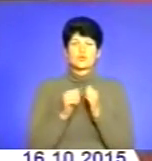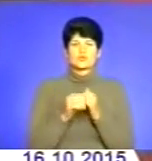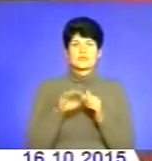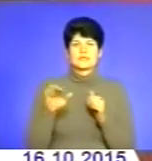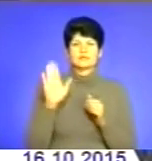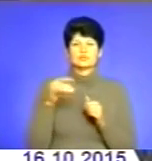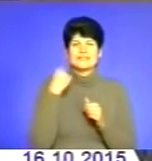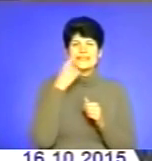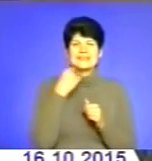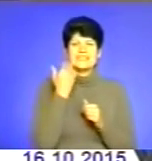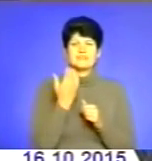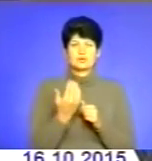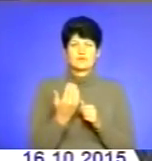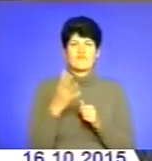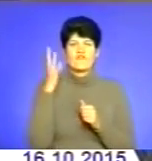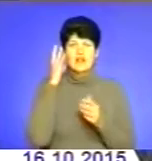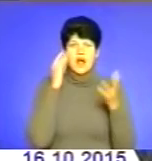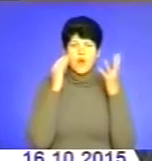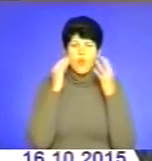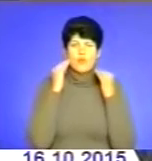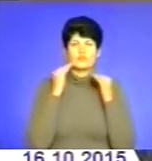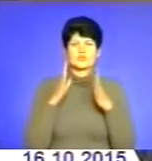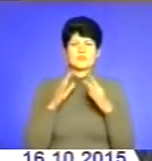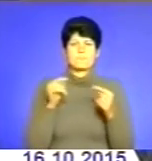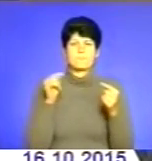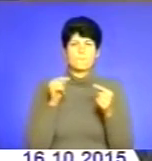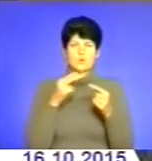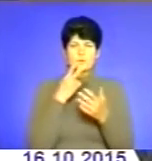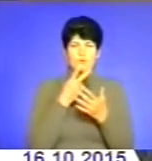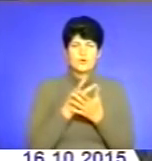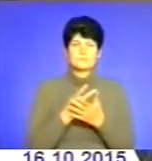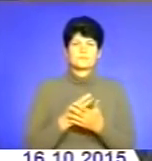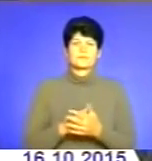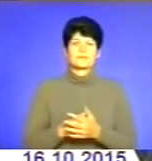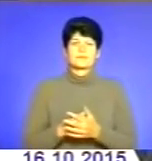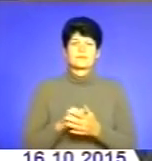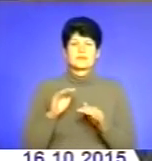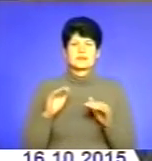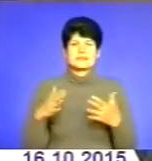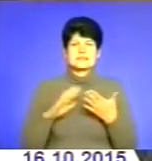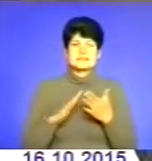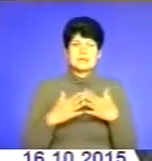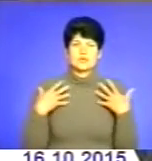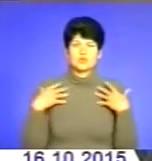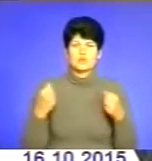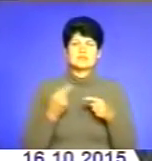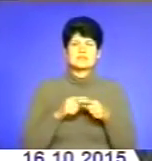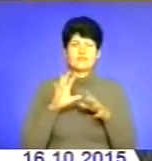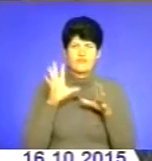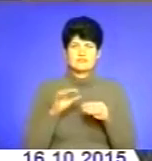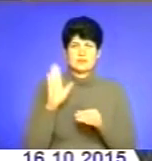індивідуальним, тобто враховуючи обов'язково протипокази дитини, покази дитини, стан здоров'я дитини, це все буде